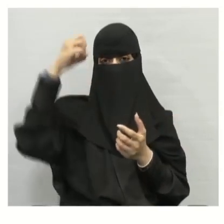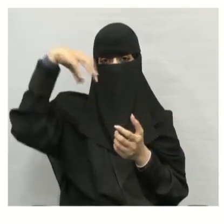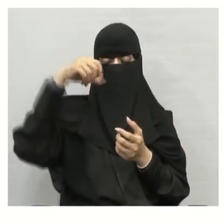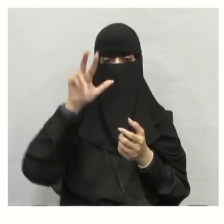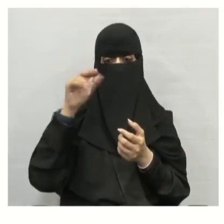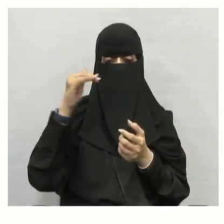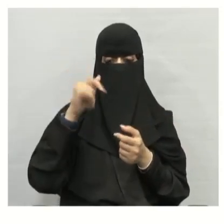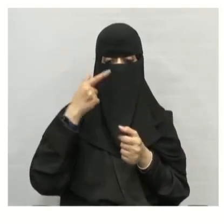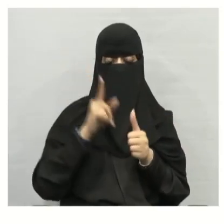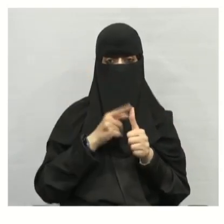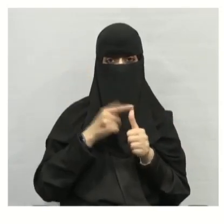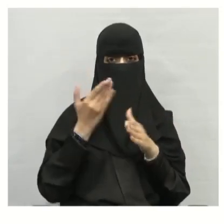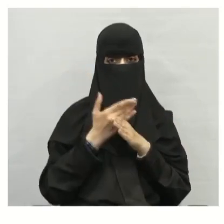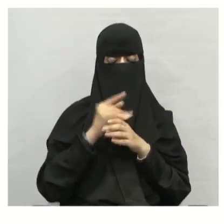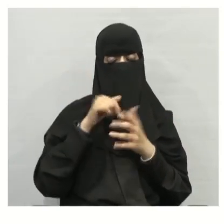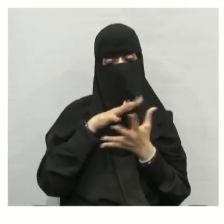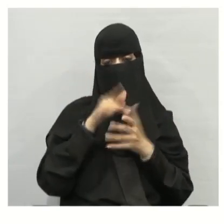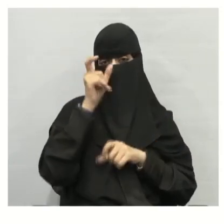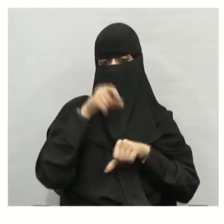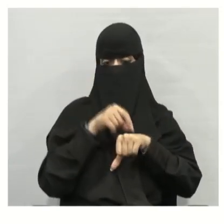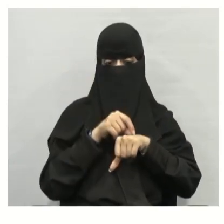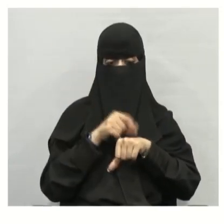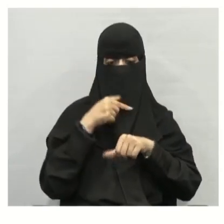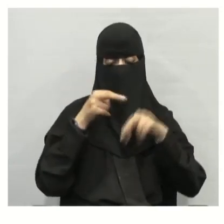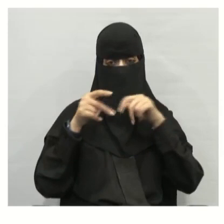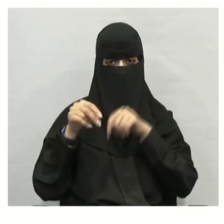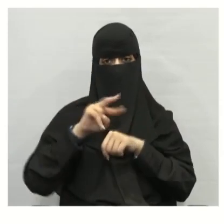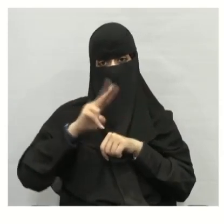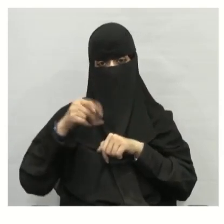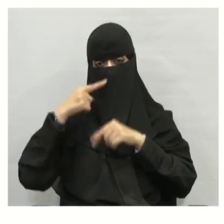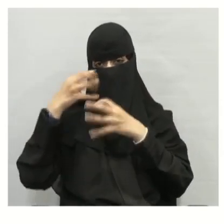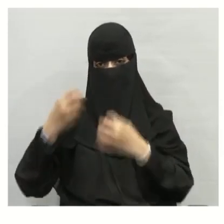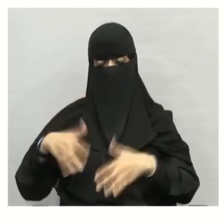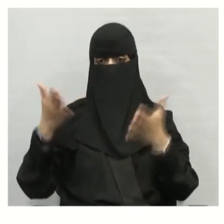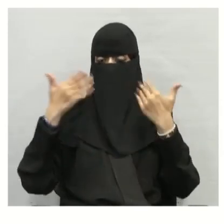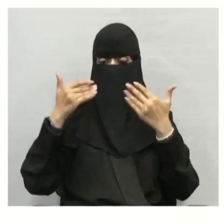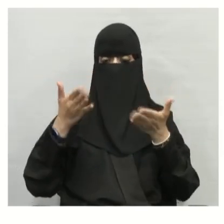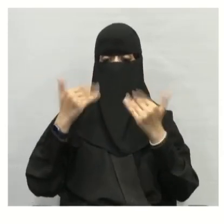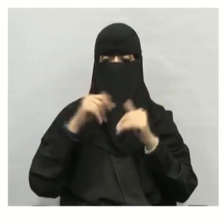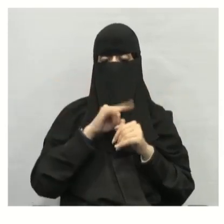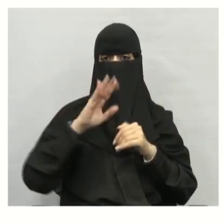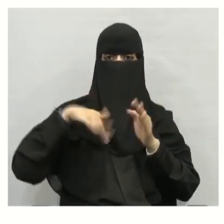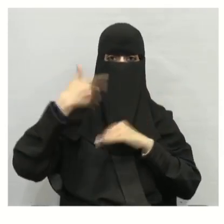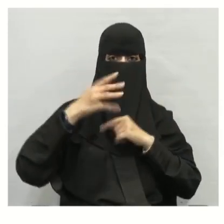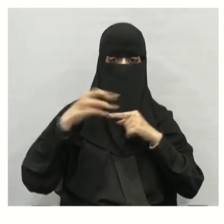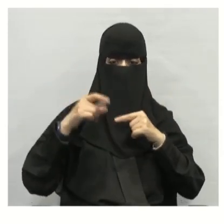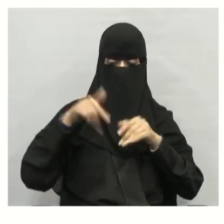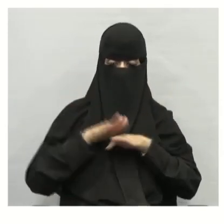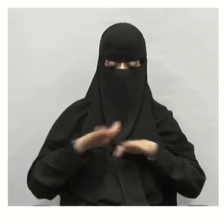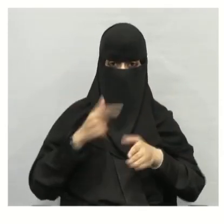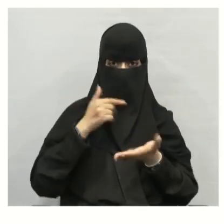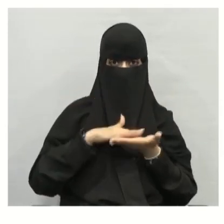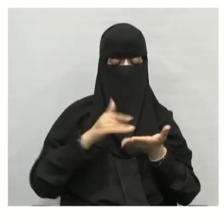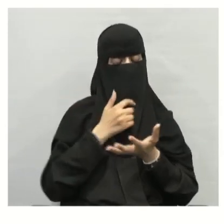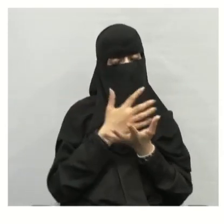أولا يسبب ضرر الإنسان والحيوانات الأخرى ويلوث الهواء عندما يسقط على الأرض يسبب